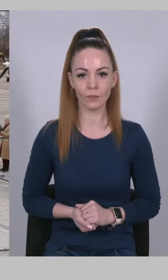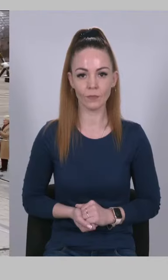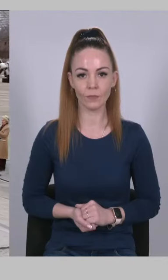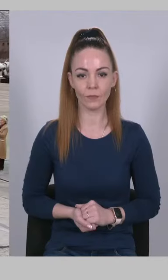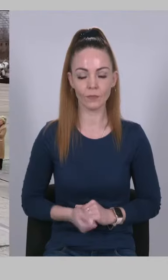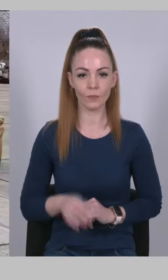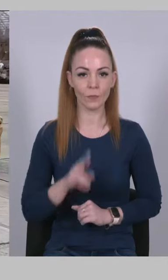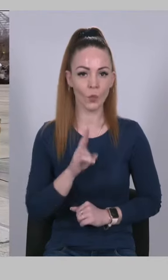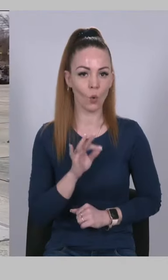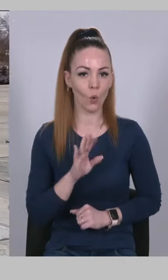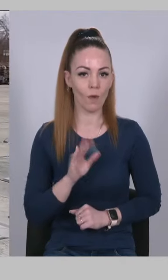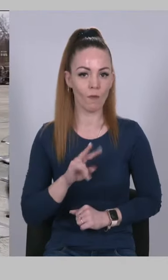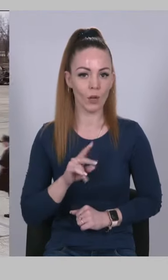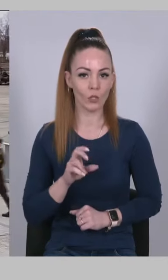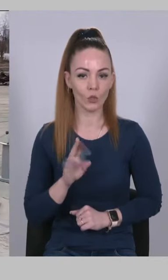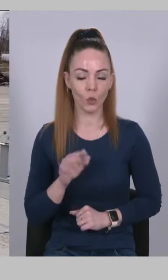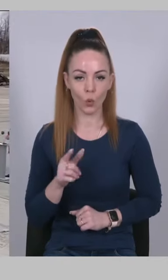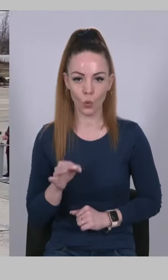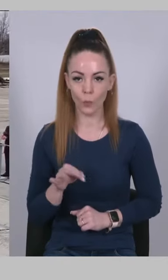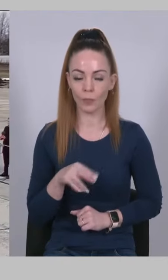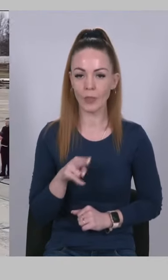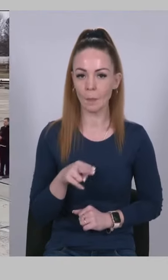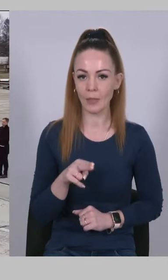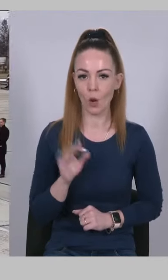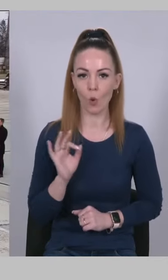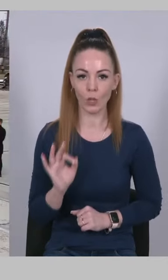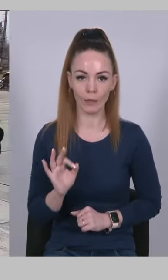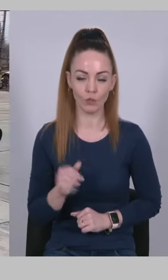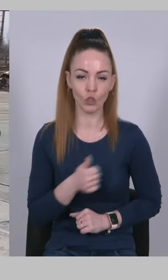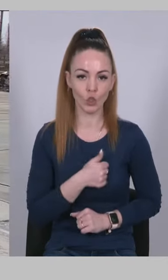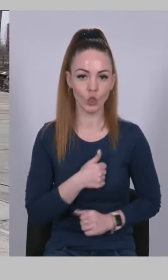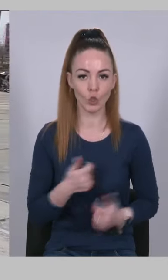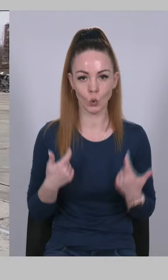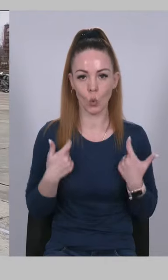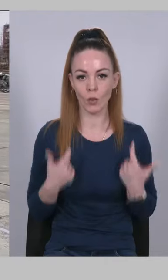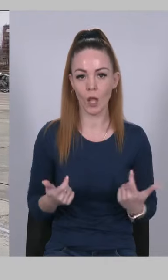Ковальського Дмитра Олеговича, солдата.